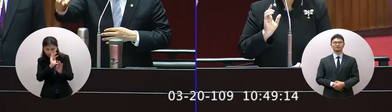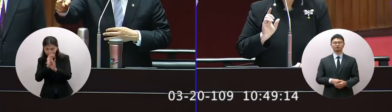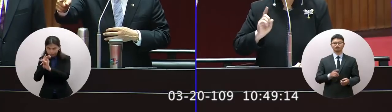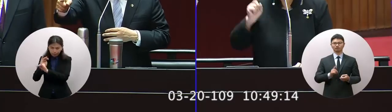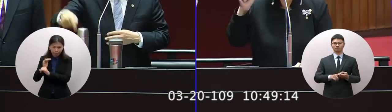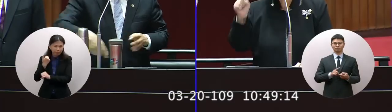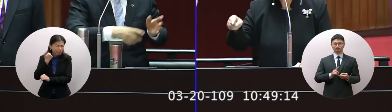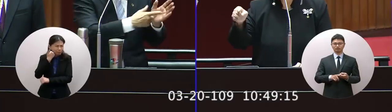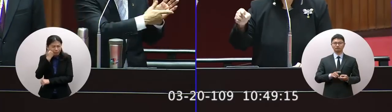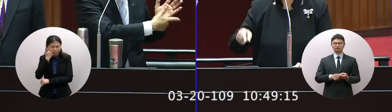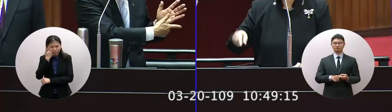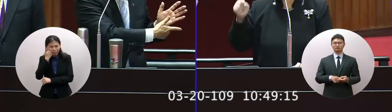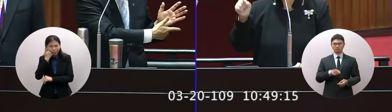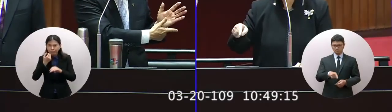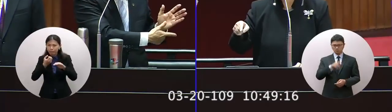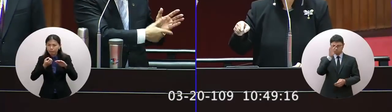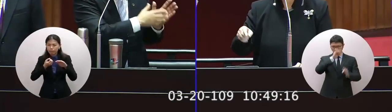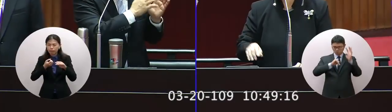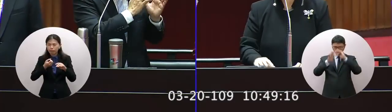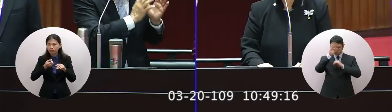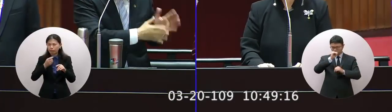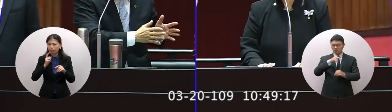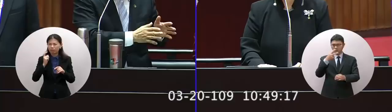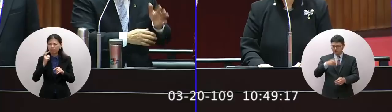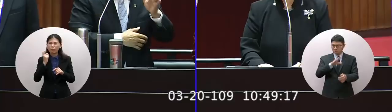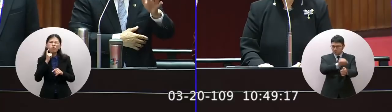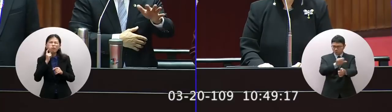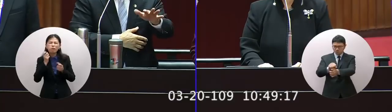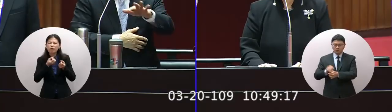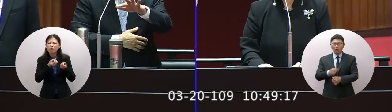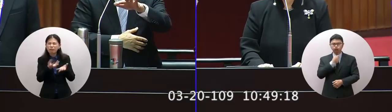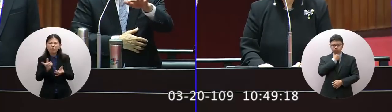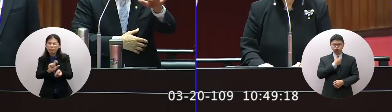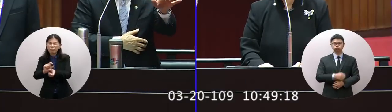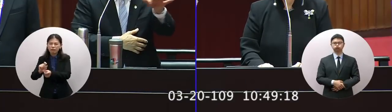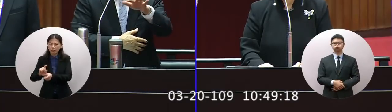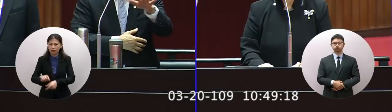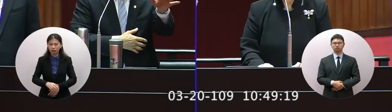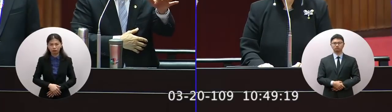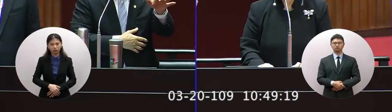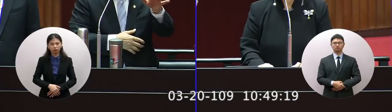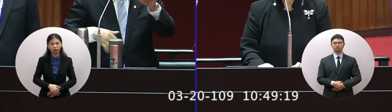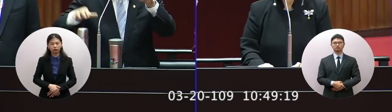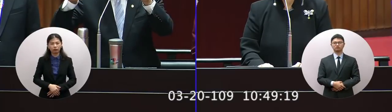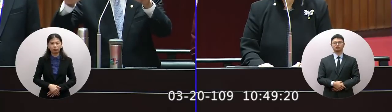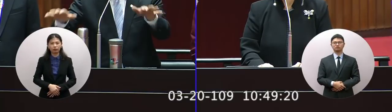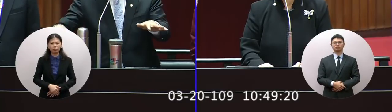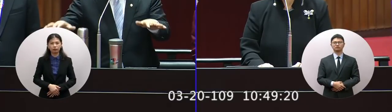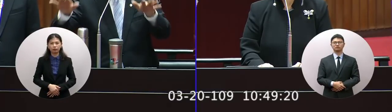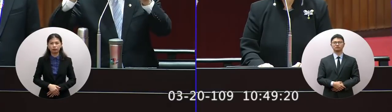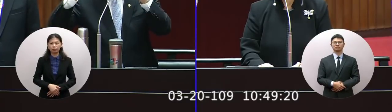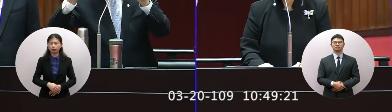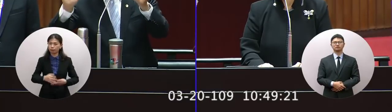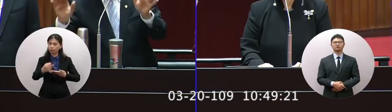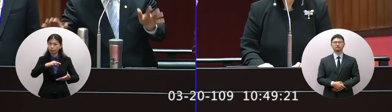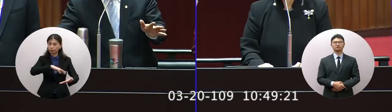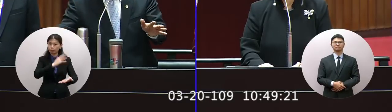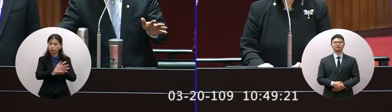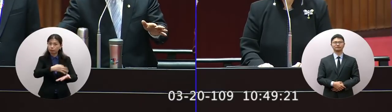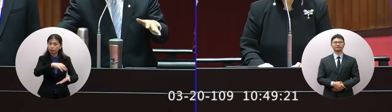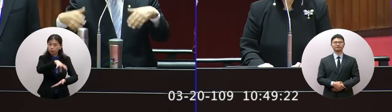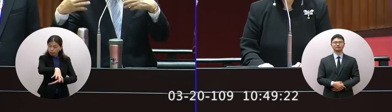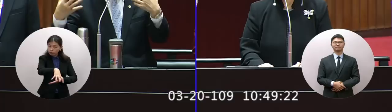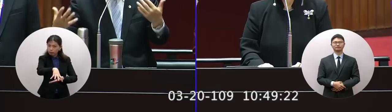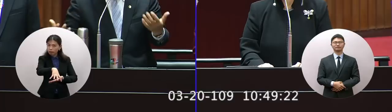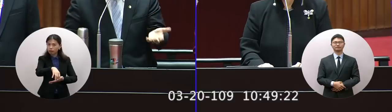署都在查兩位說明話特別監督相關這些賣衛生